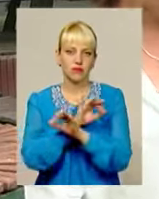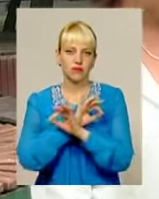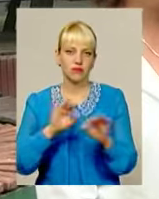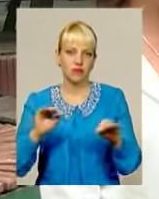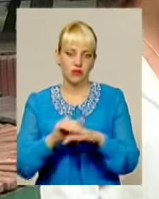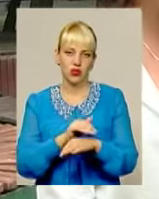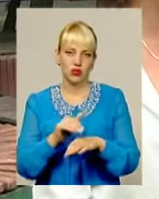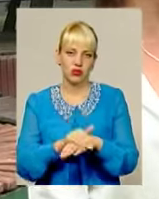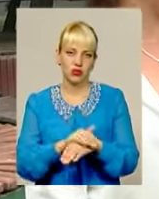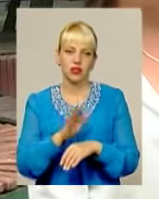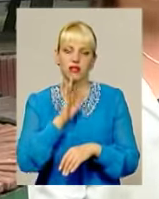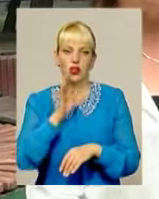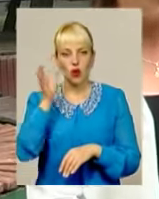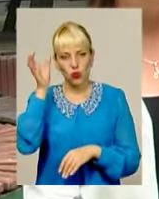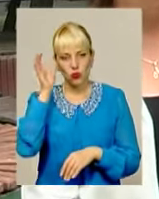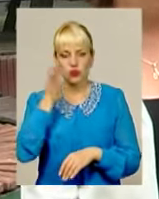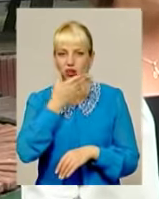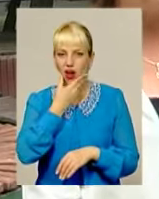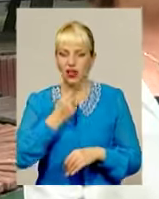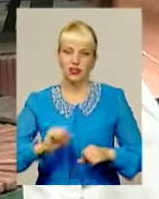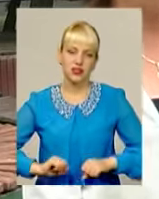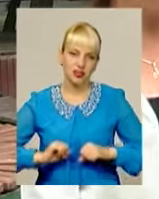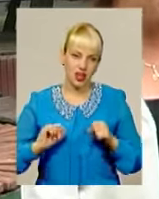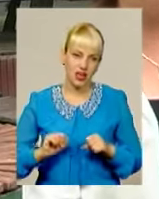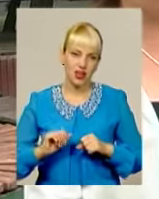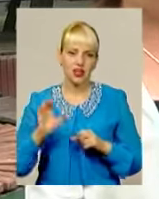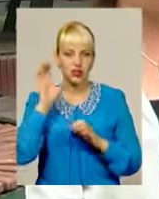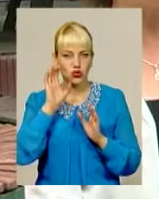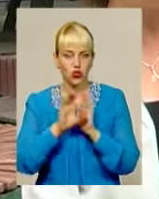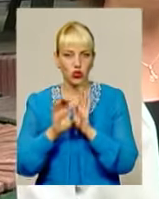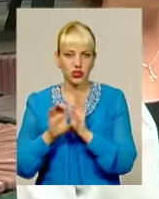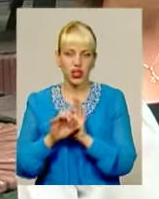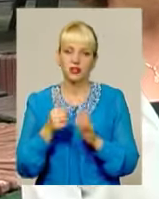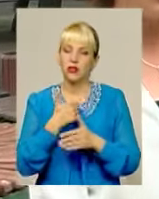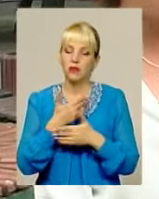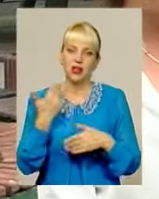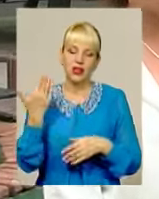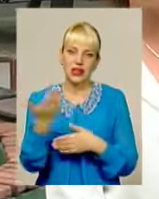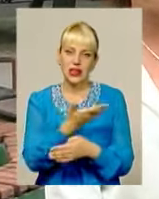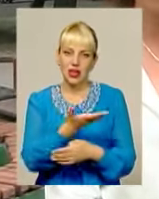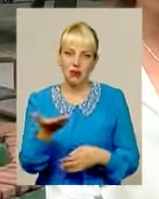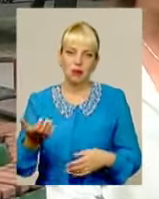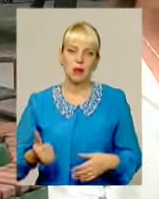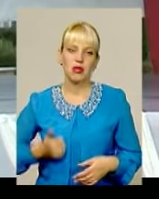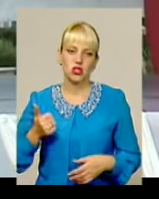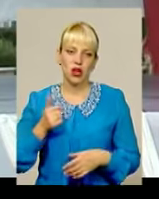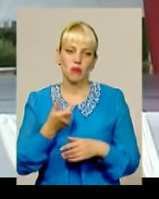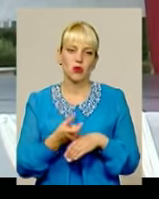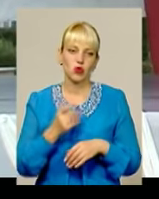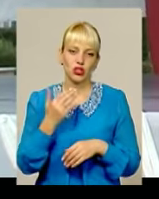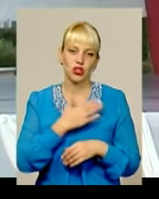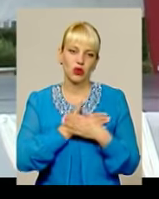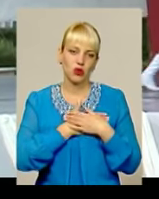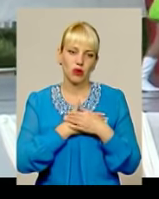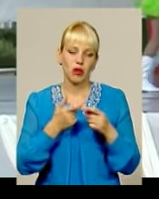розумнічкі, гарні, старані, слухняні. Ми просто пишаємось, дуже їх любимо. Тепер